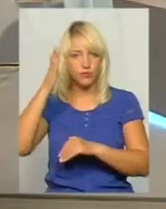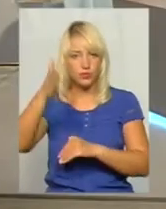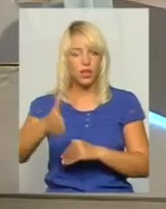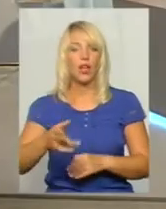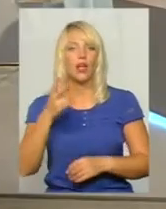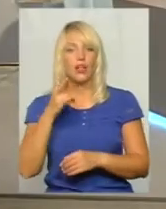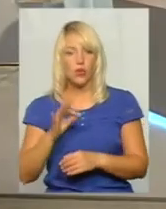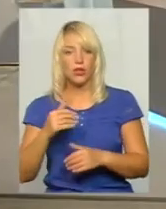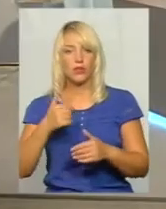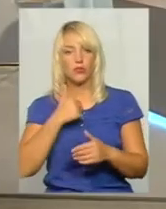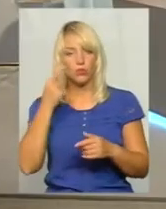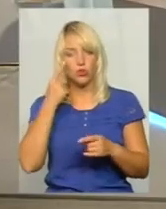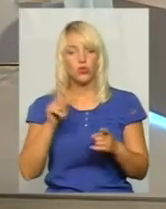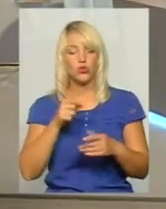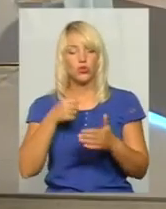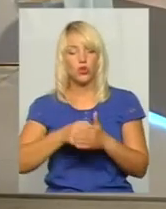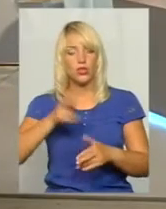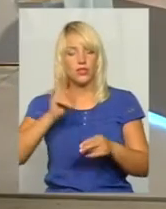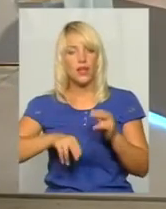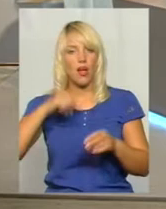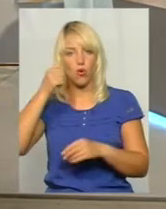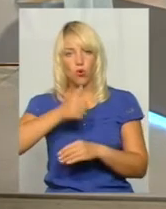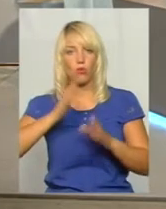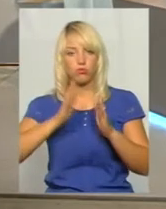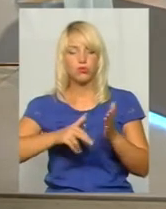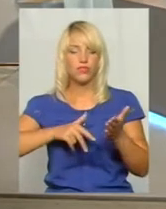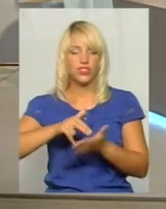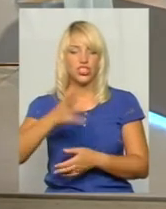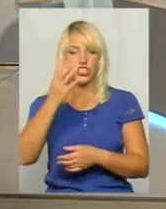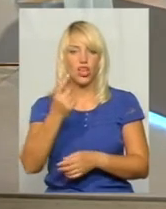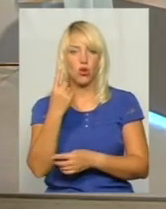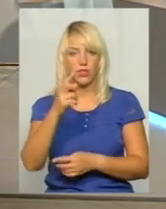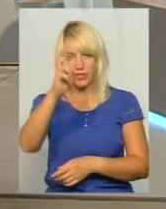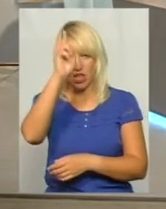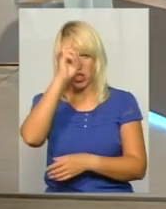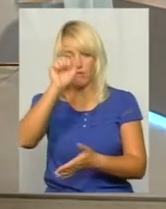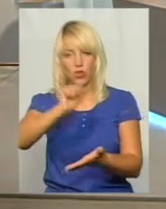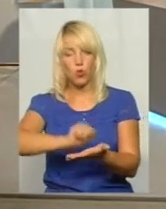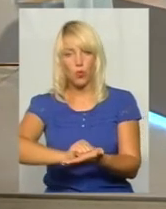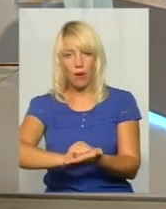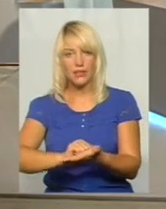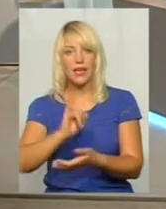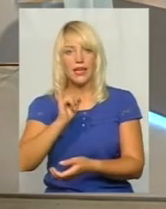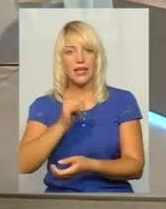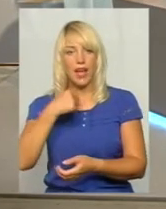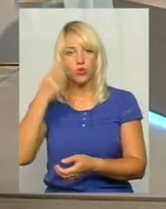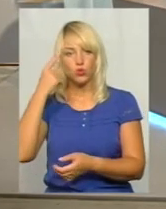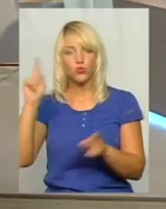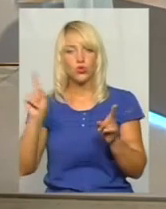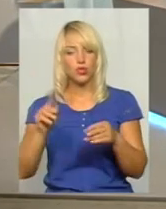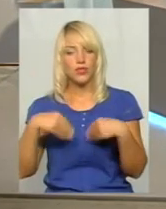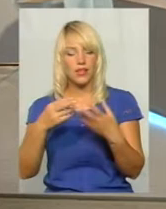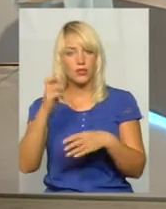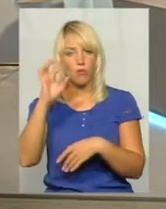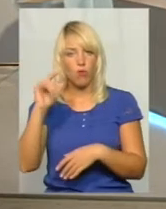наперед, я думаю, що до кінця року буде вийде ще один державний документ, і я думаю, що, дай Бог,